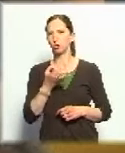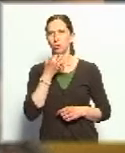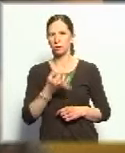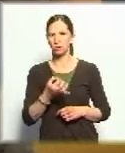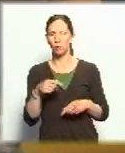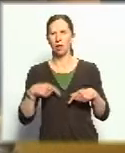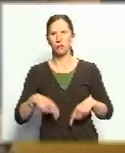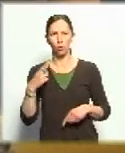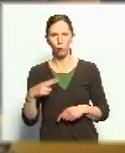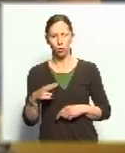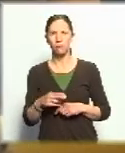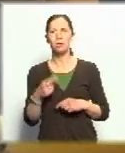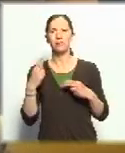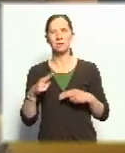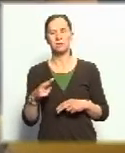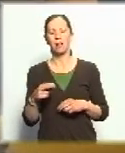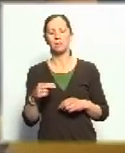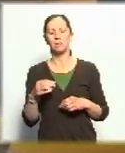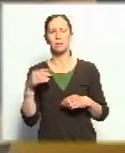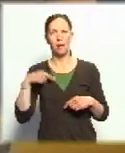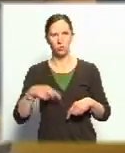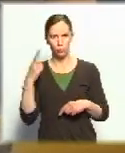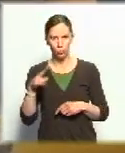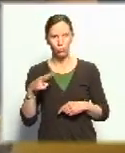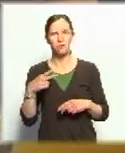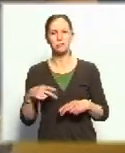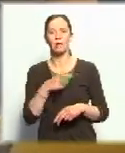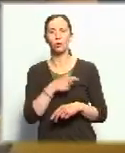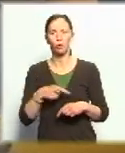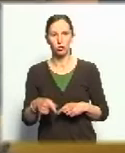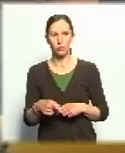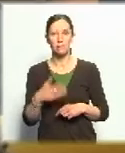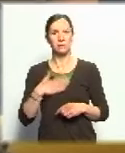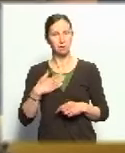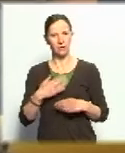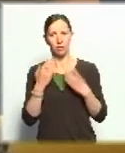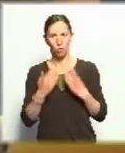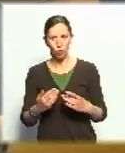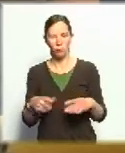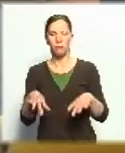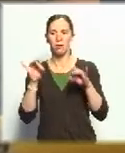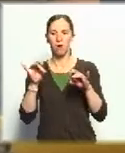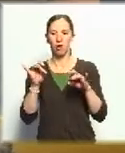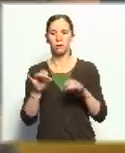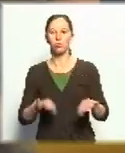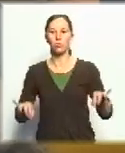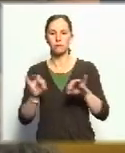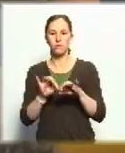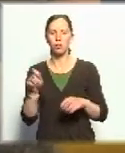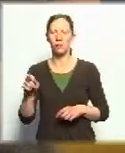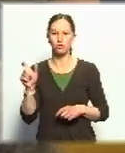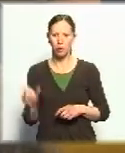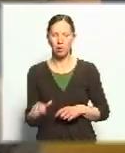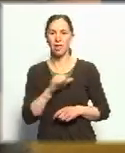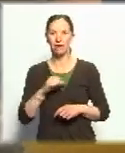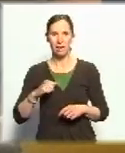Tisztelt elnök úr, tisztelt közgyűlés! Szeretnénk gratulálni a megválasztott országgyűlési képviselőknek, az egyéni körzetben és a listán